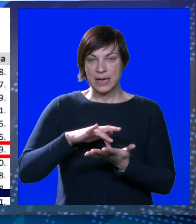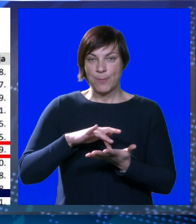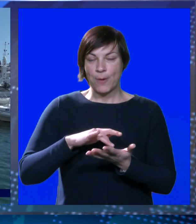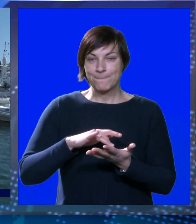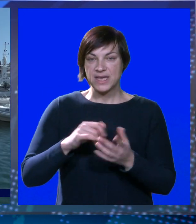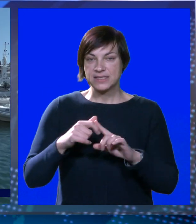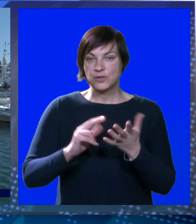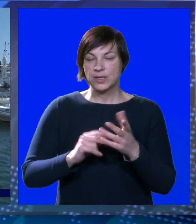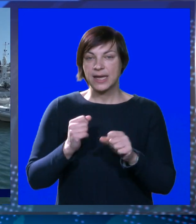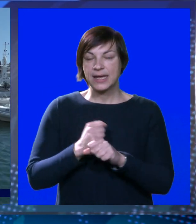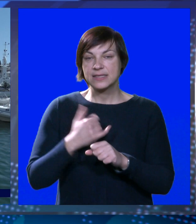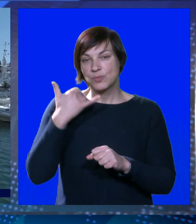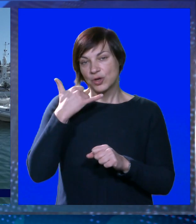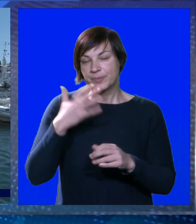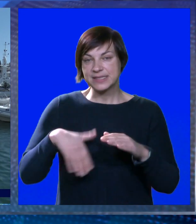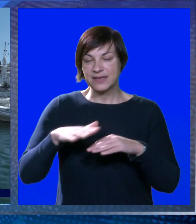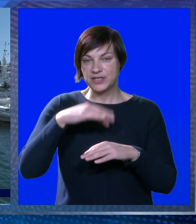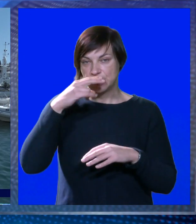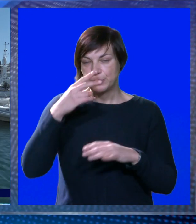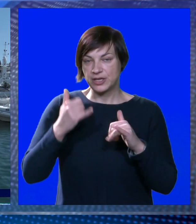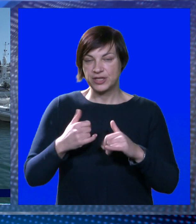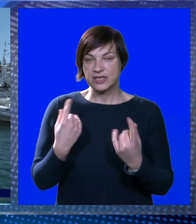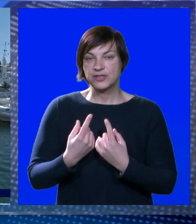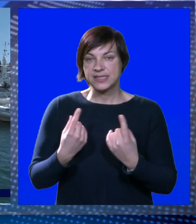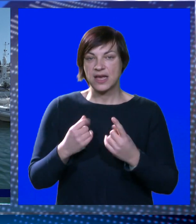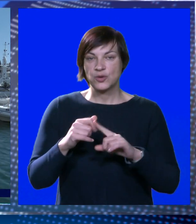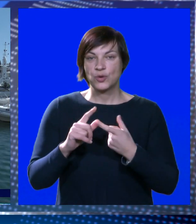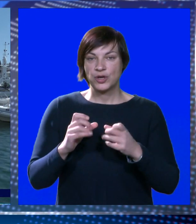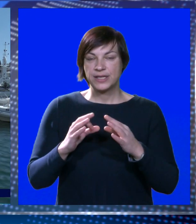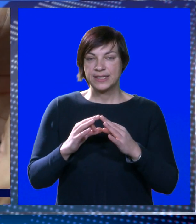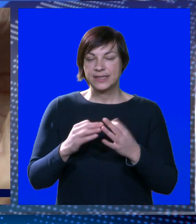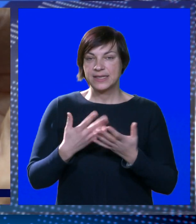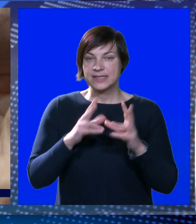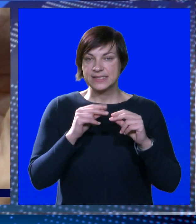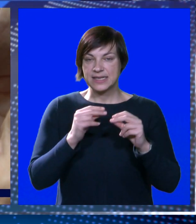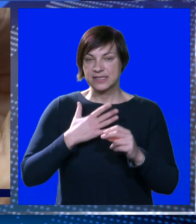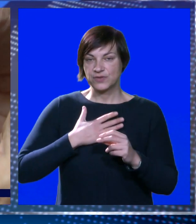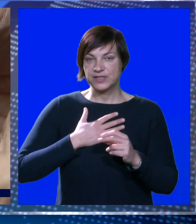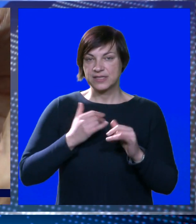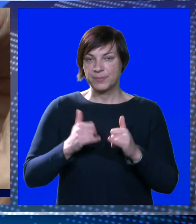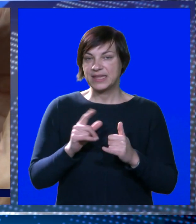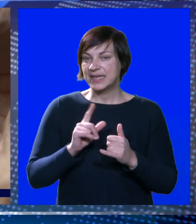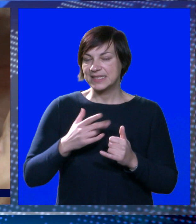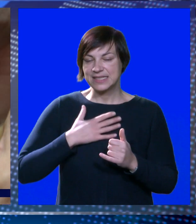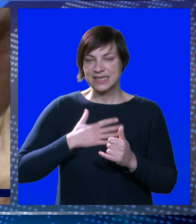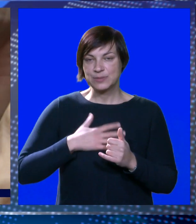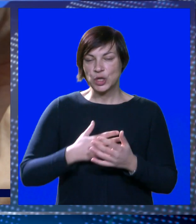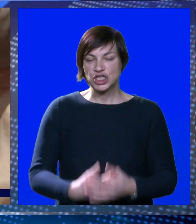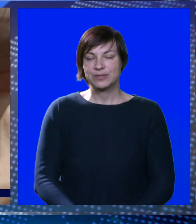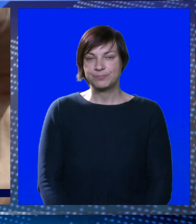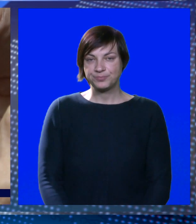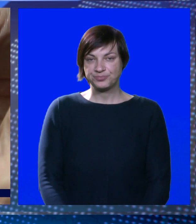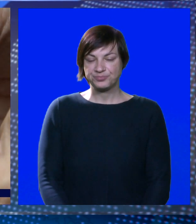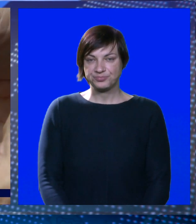mjestu. Knega smo kontaktirali za više informacija o trenutačnom stanju Kotara, no za razgovor s nama danas ipak nije imao